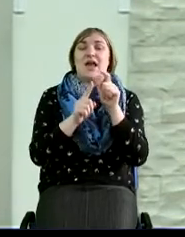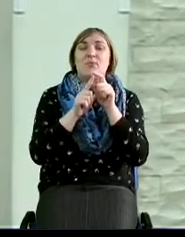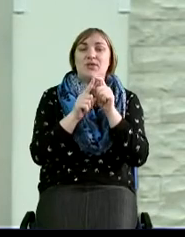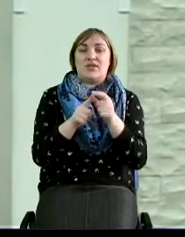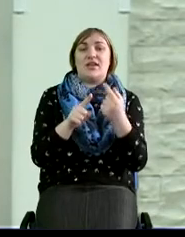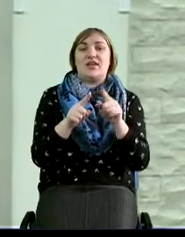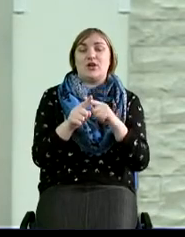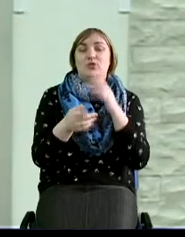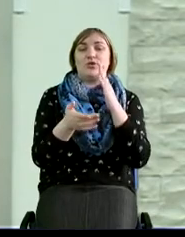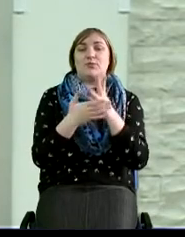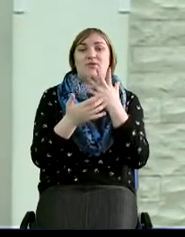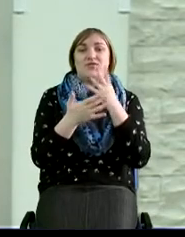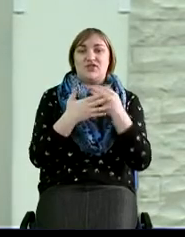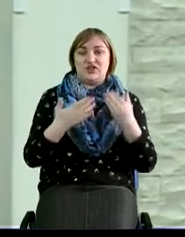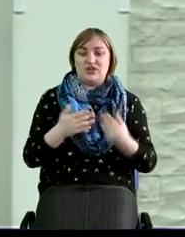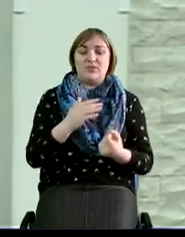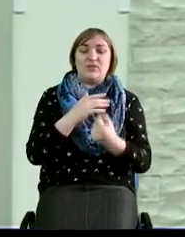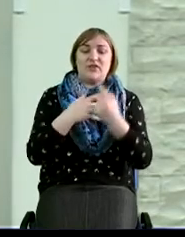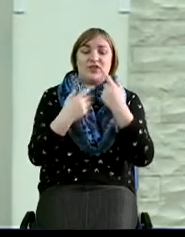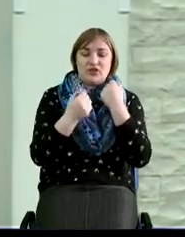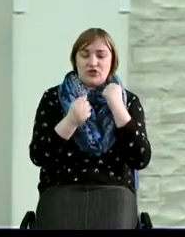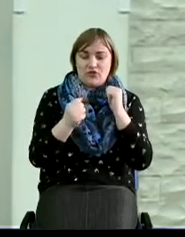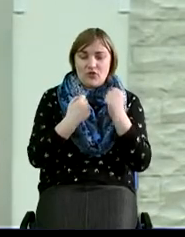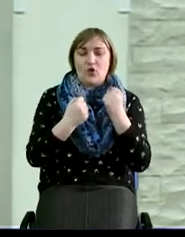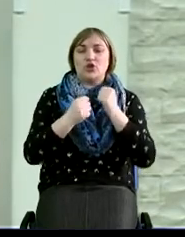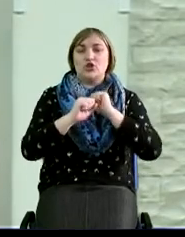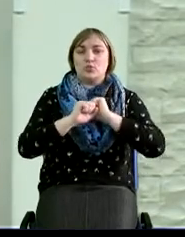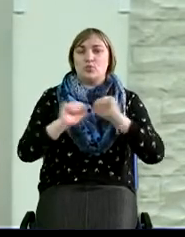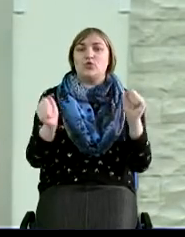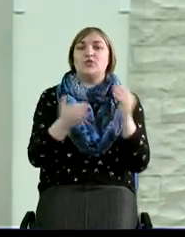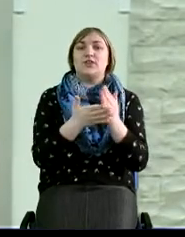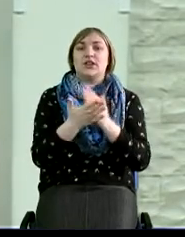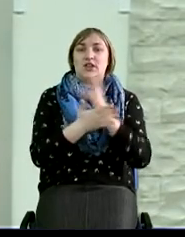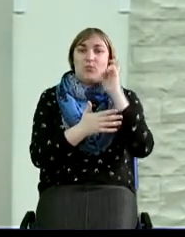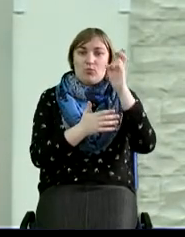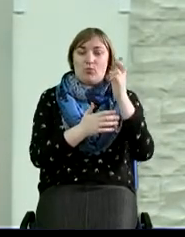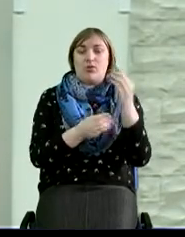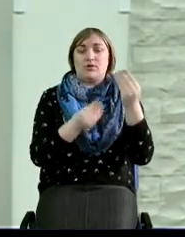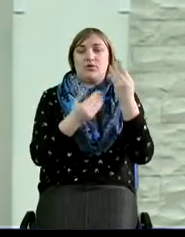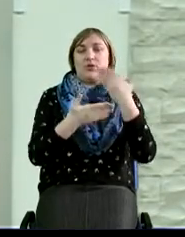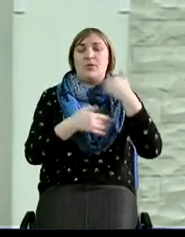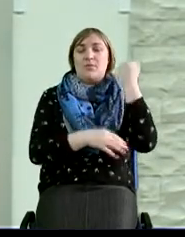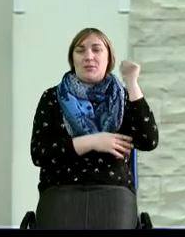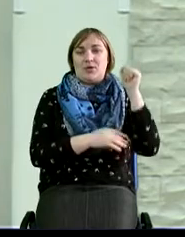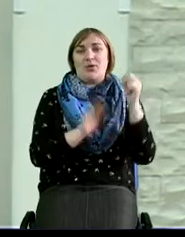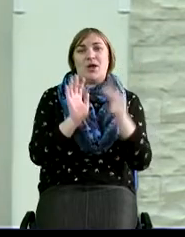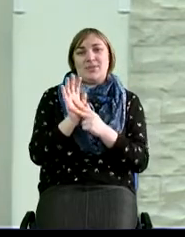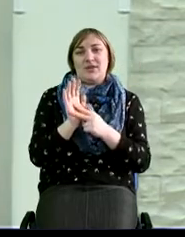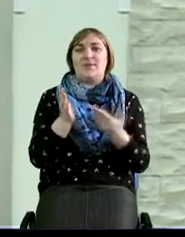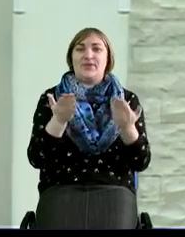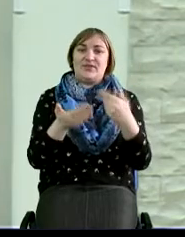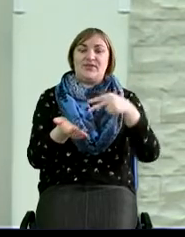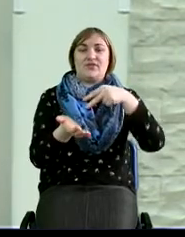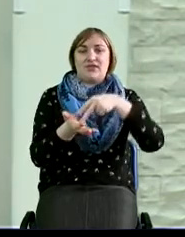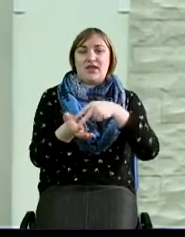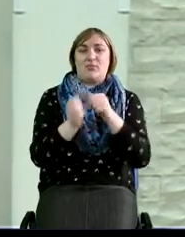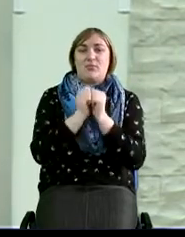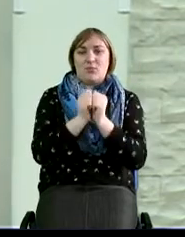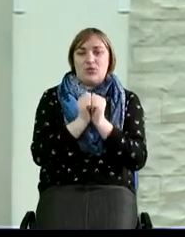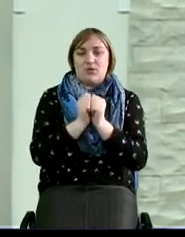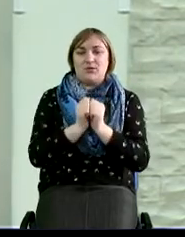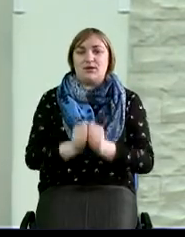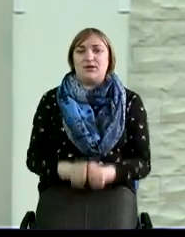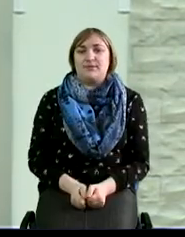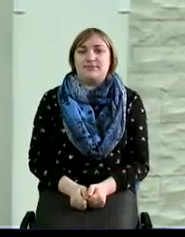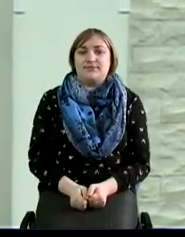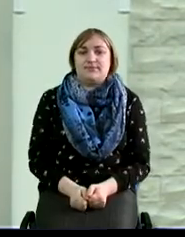имеем в своей жизни, проявить твердость и мужество, и Бог тогда явит нам победу. Аминь. Давайте встанем с вами, помолимся.